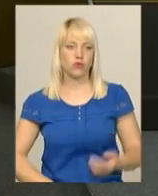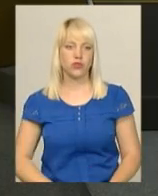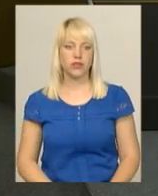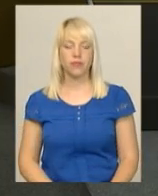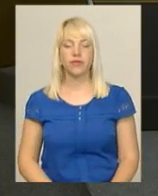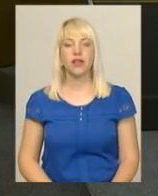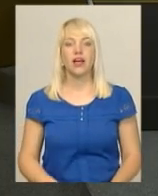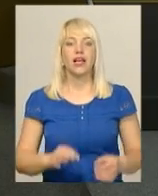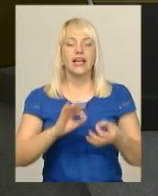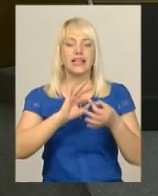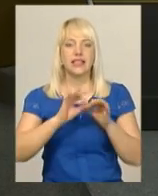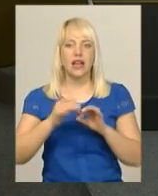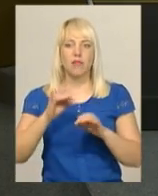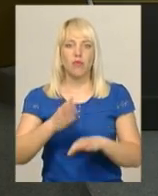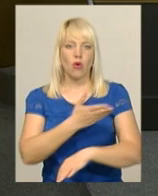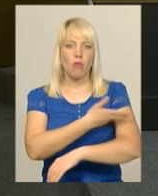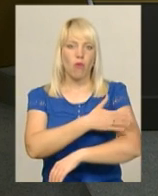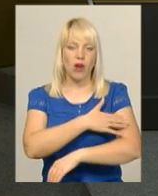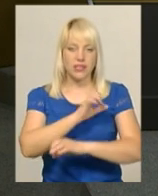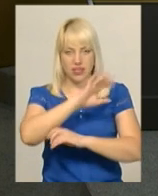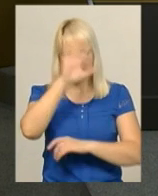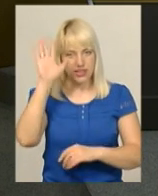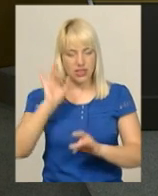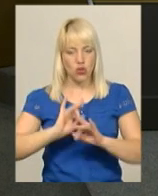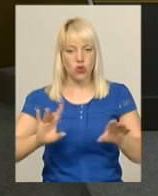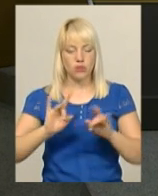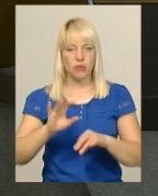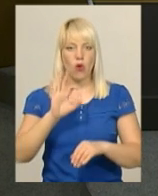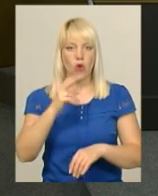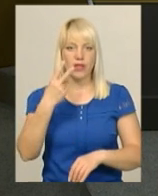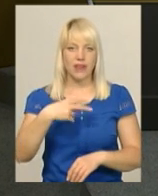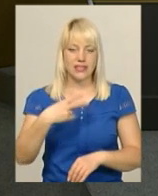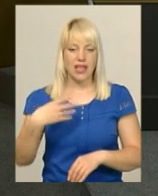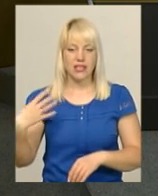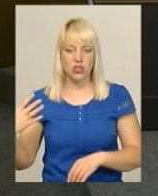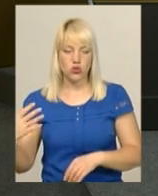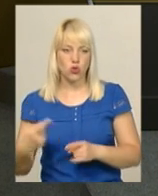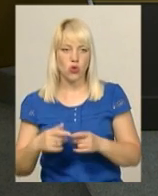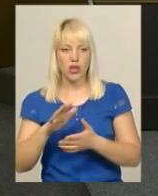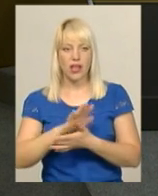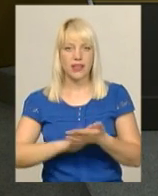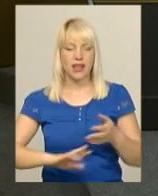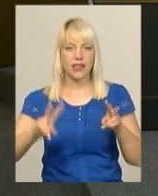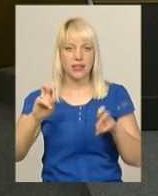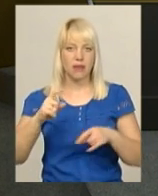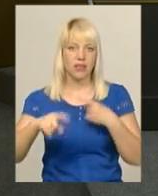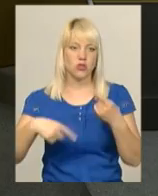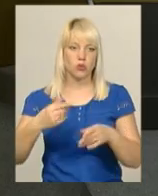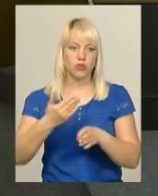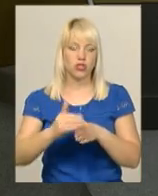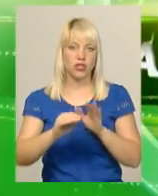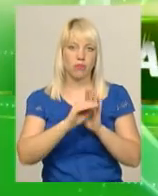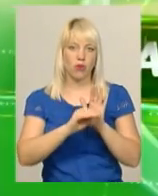Детальніше про польське весілля розповімо у випуску о 20.40, а далі – огляд тем наступної частини програми.